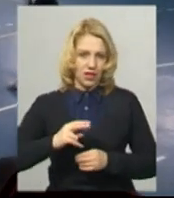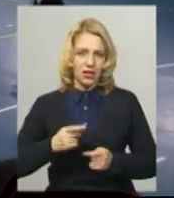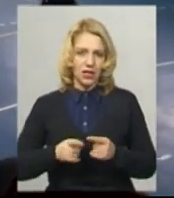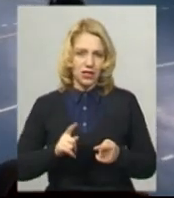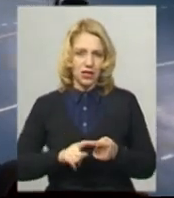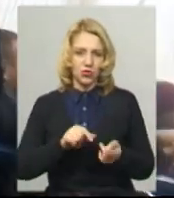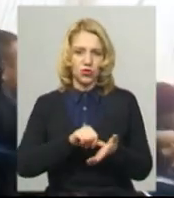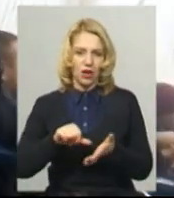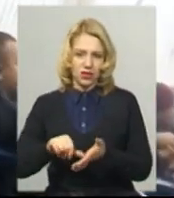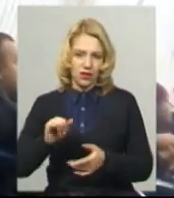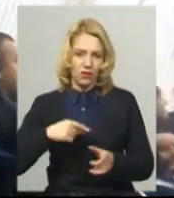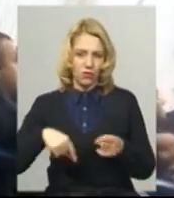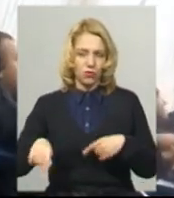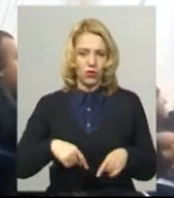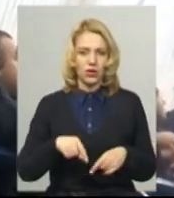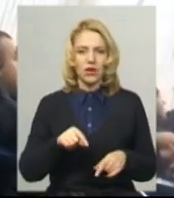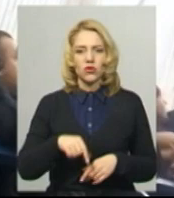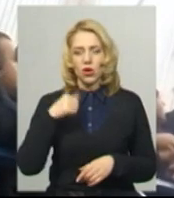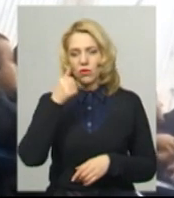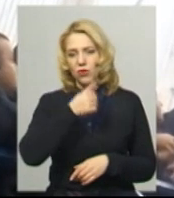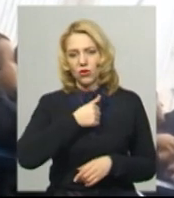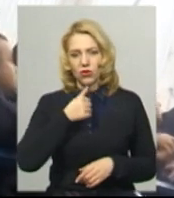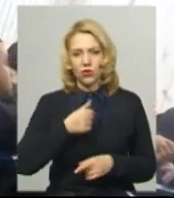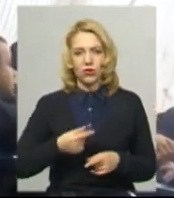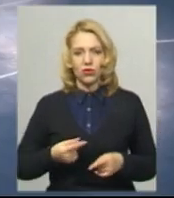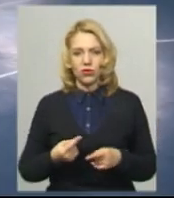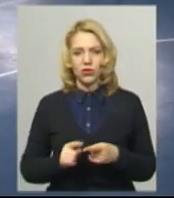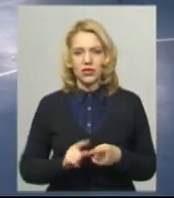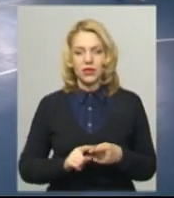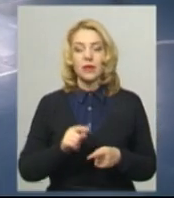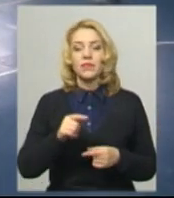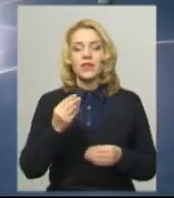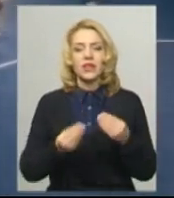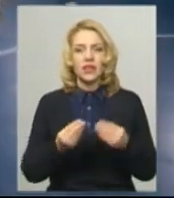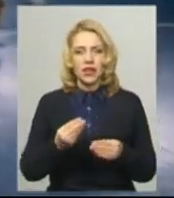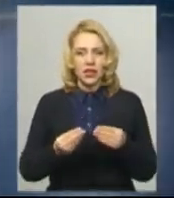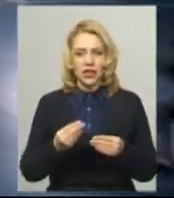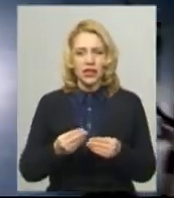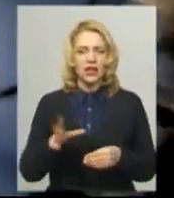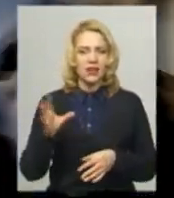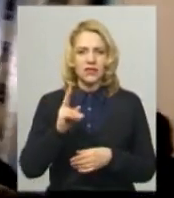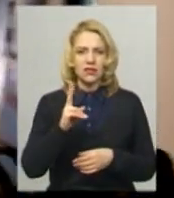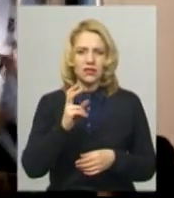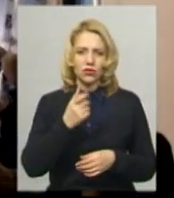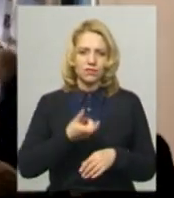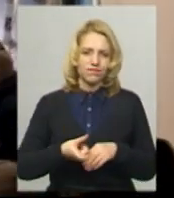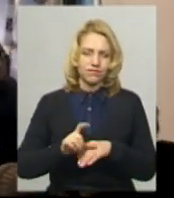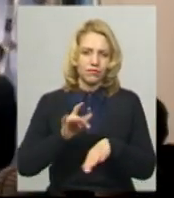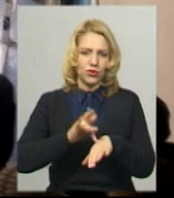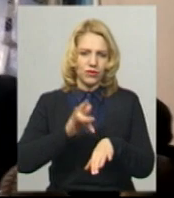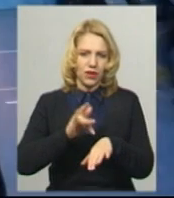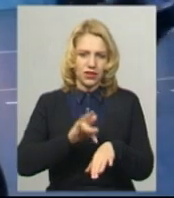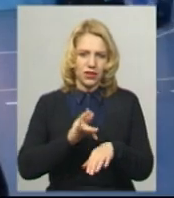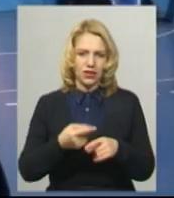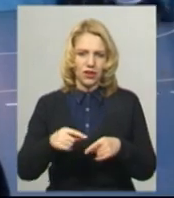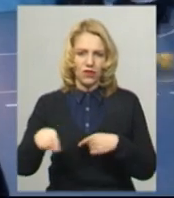турніру Віктор Рижук, цього року мінімальна за чверть століття проведення змагань. З його слів, грають завсідники футзального турніру меморіалу Анатолія Сотнійчука.